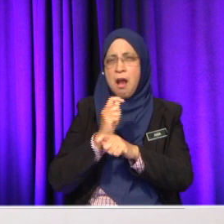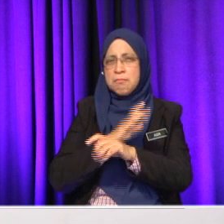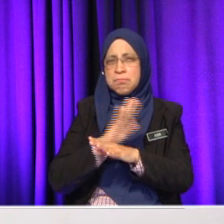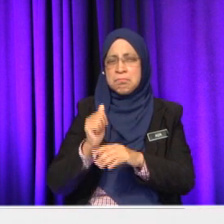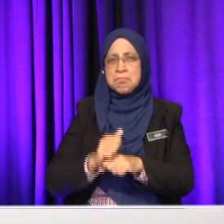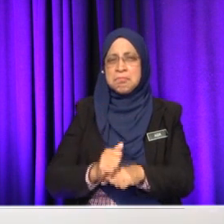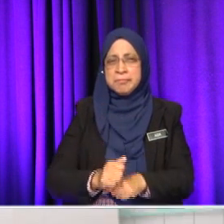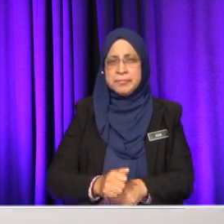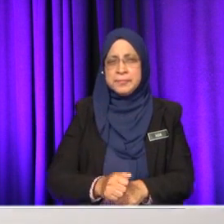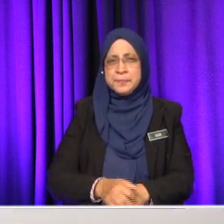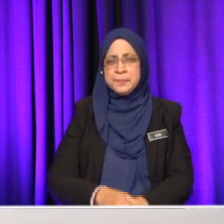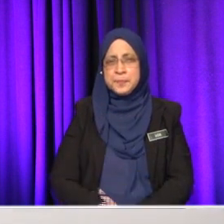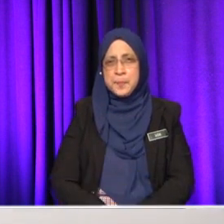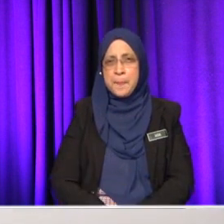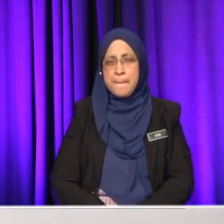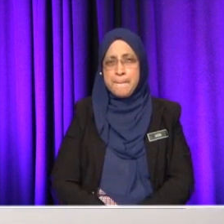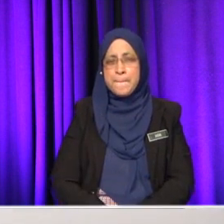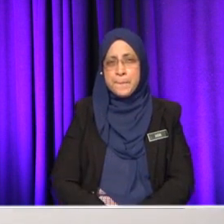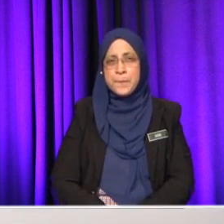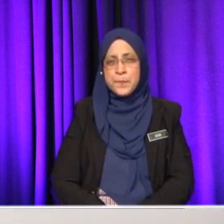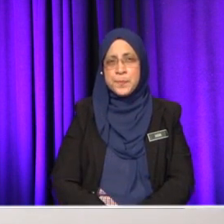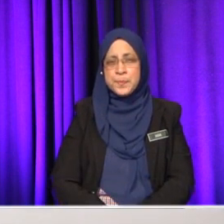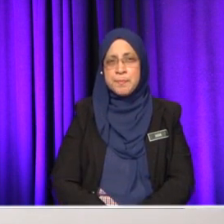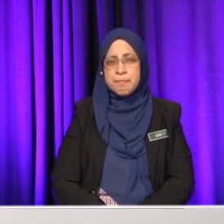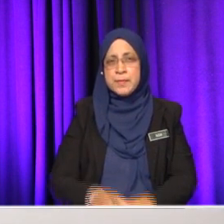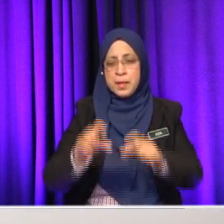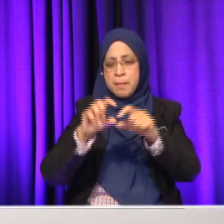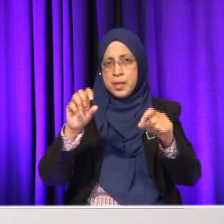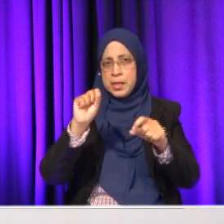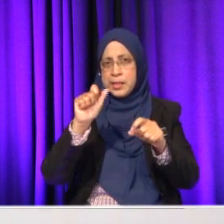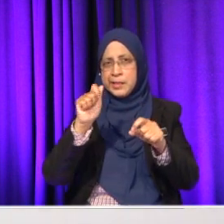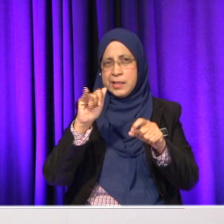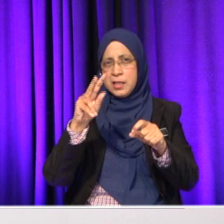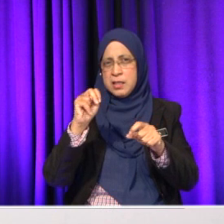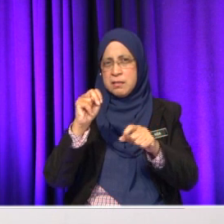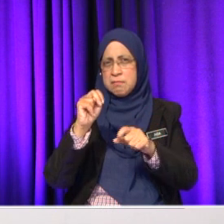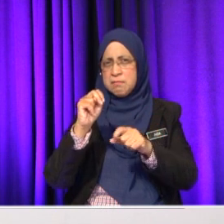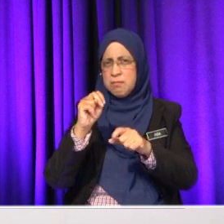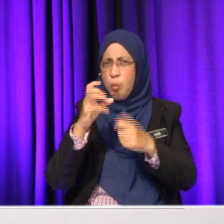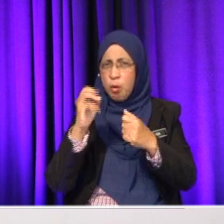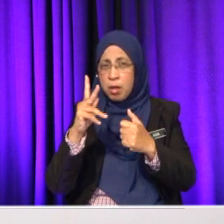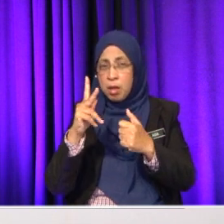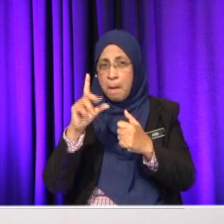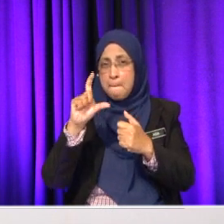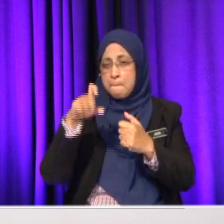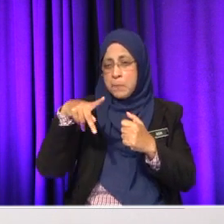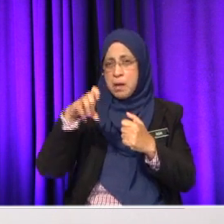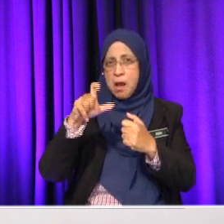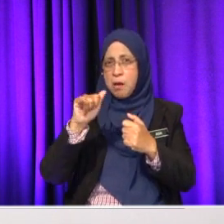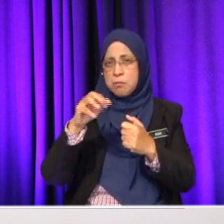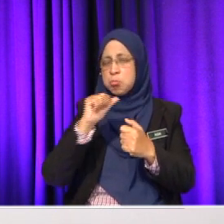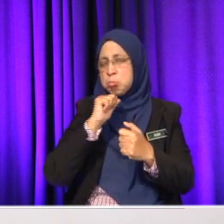Haa, cikgu kata, pipe salir gentian kaca tahan kepada pelarut. Dia tidak tahan. Haa, jadi palsu itu.